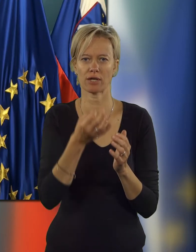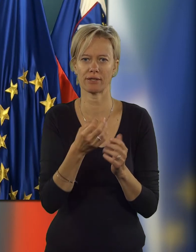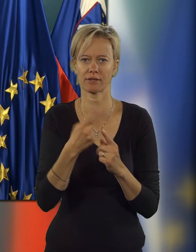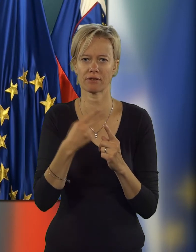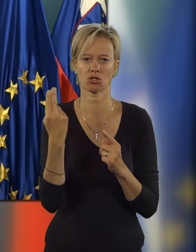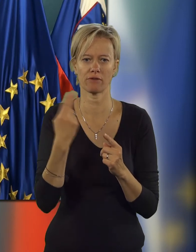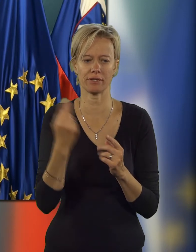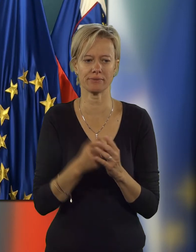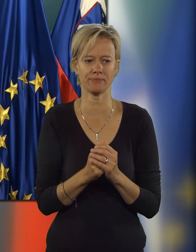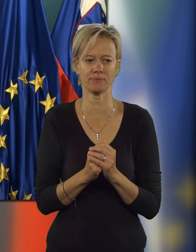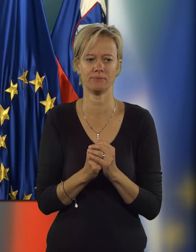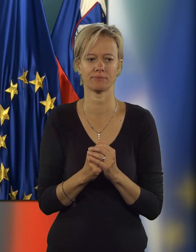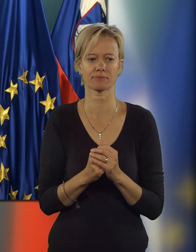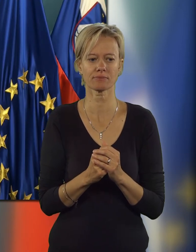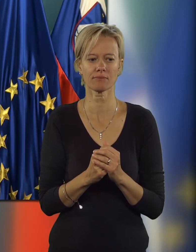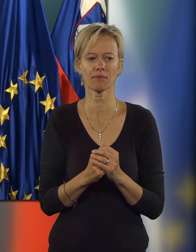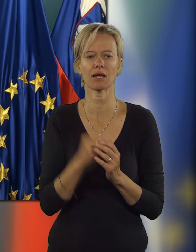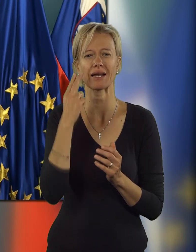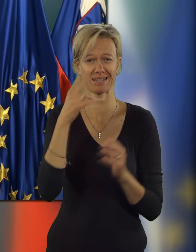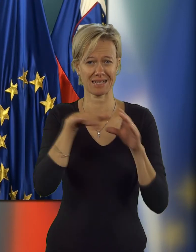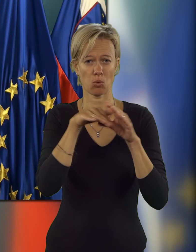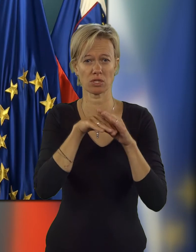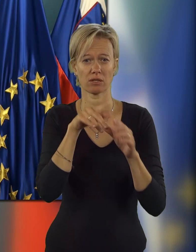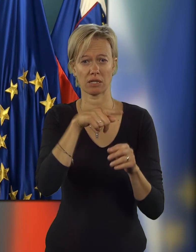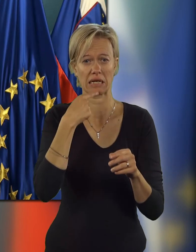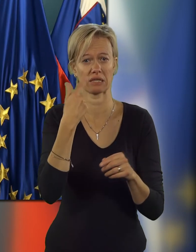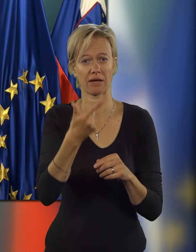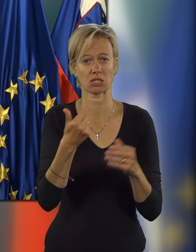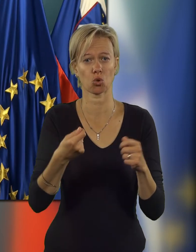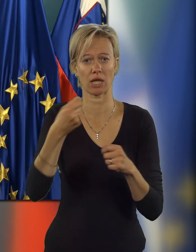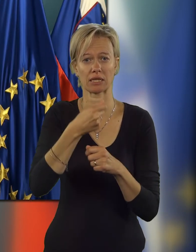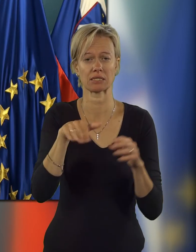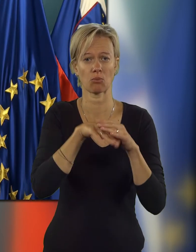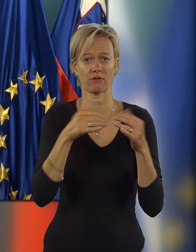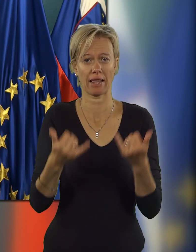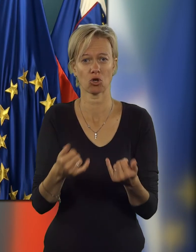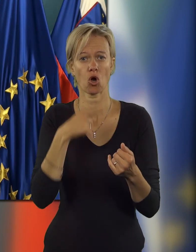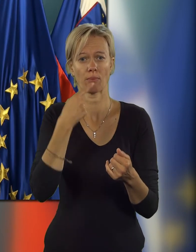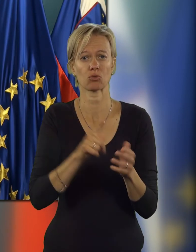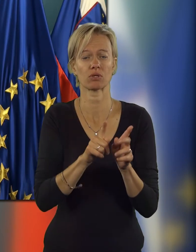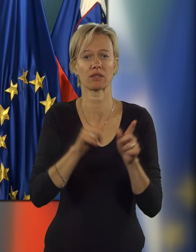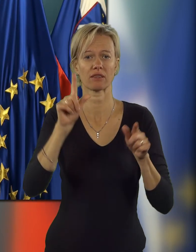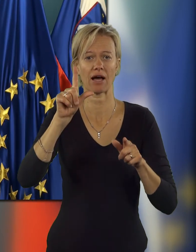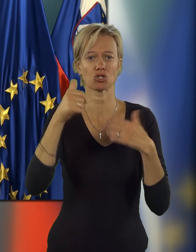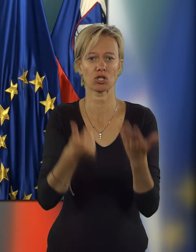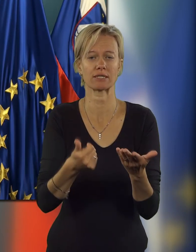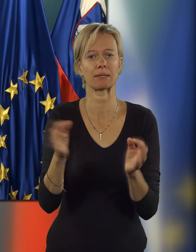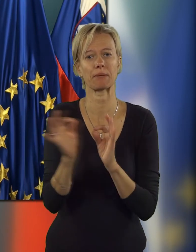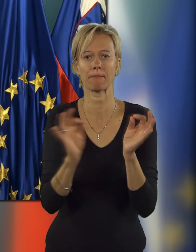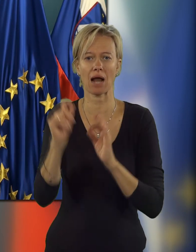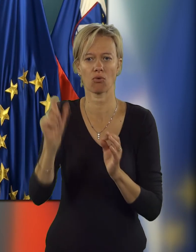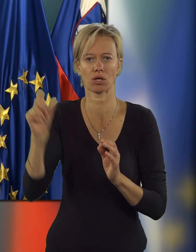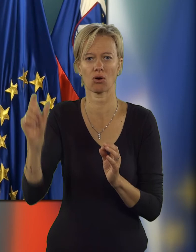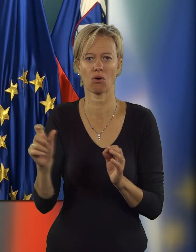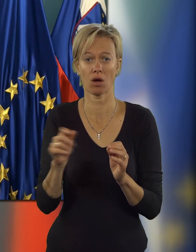Še ena vprašanja, je v Sloveniji na to temo, ne? Ja, samo še na te zaposlitve, rekli ste, 20 dodatnih zaposlitev letos, omenjali se tudi 62